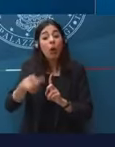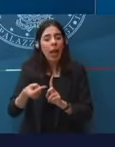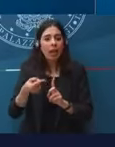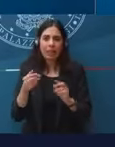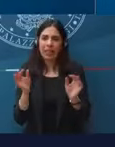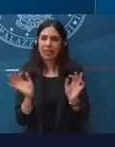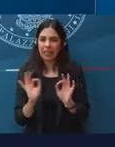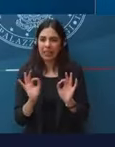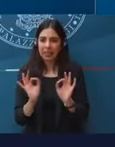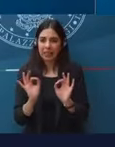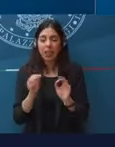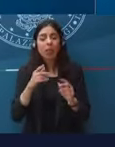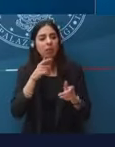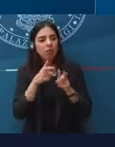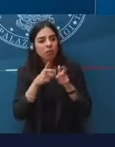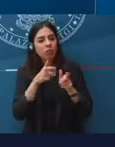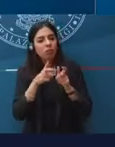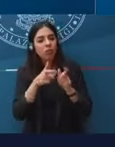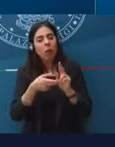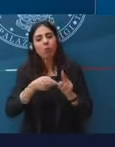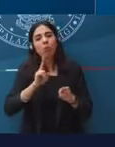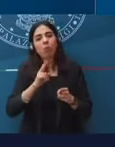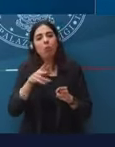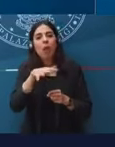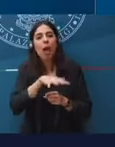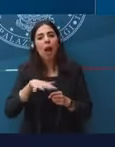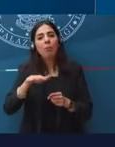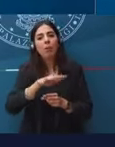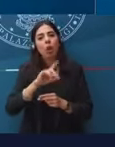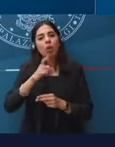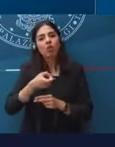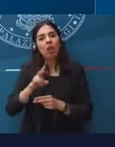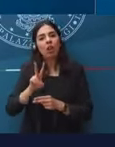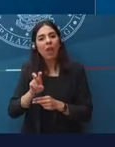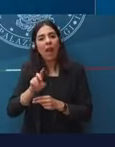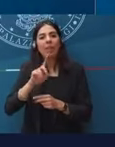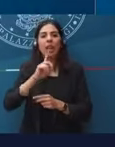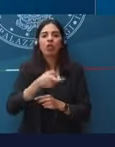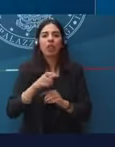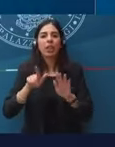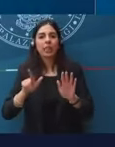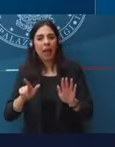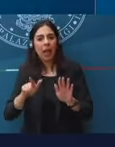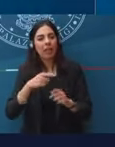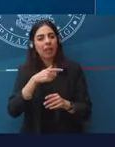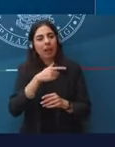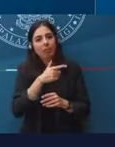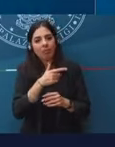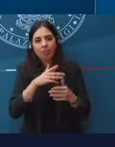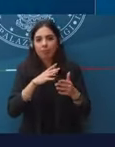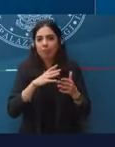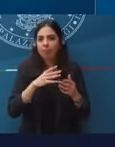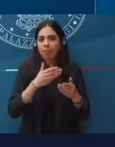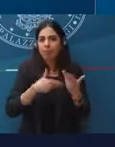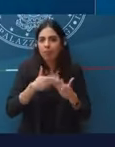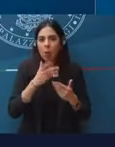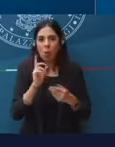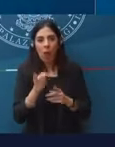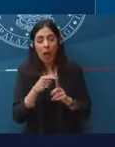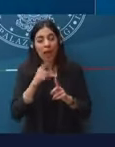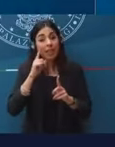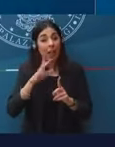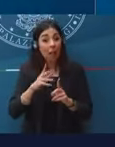quello che assieme facciamo nell'ambito del G20 e del G7. G20, come sapete, ha la presidenza